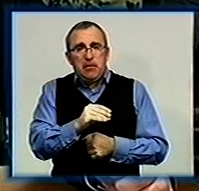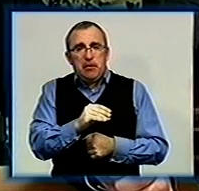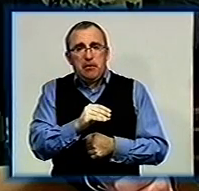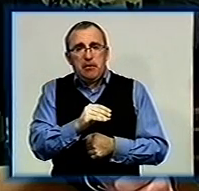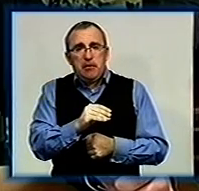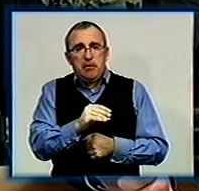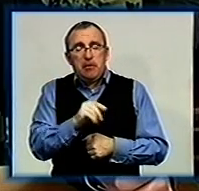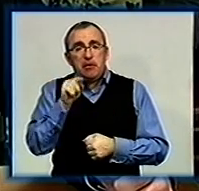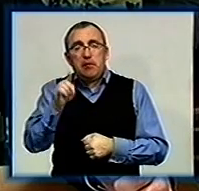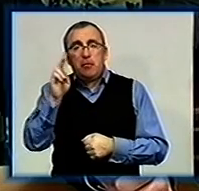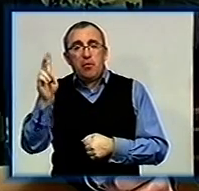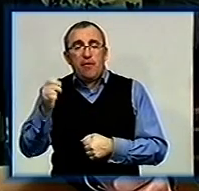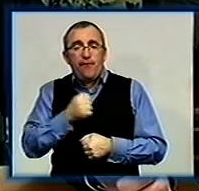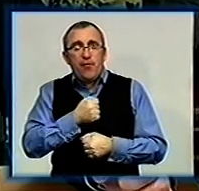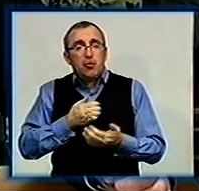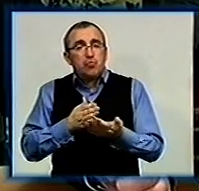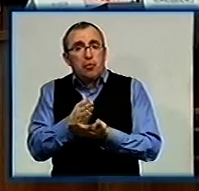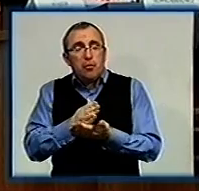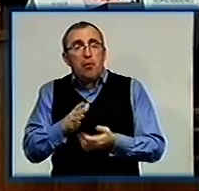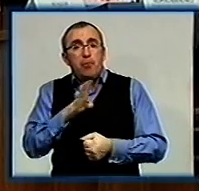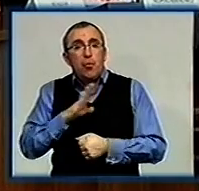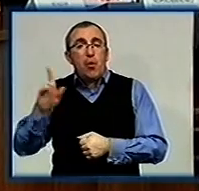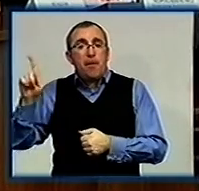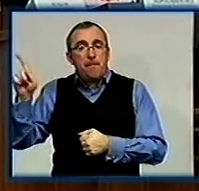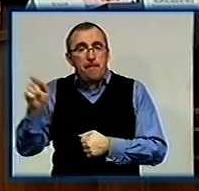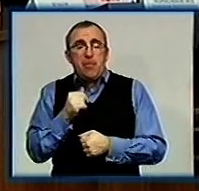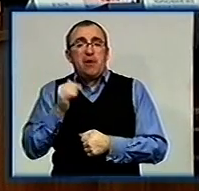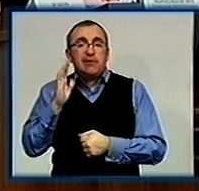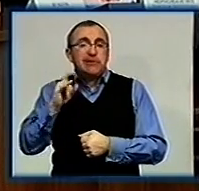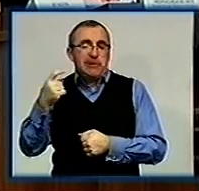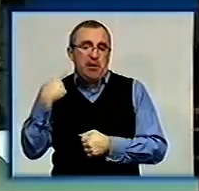тим, хто військовослужбовцям, щоб були призвані з території Кіровадської області.